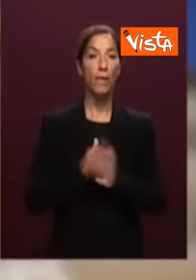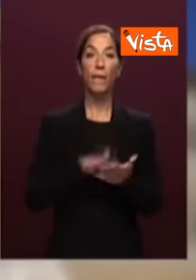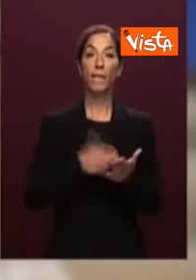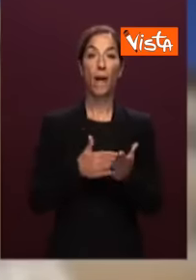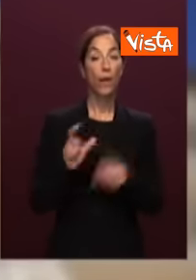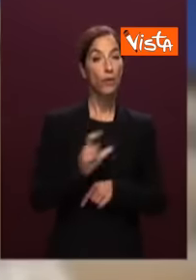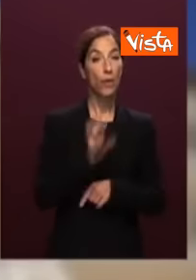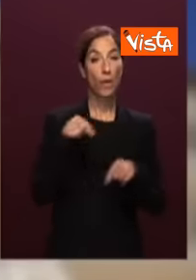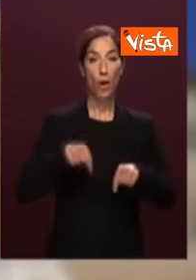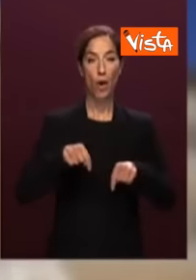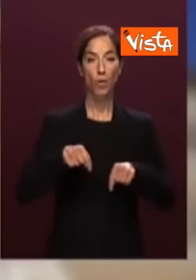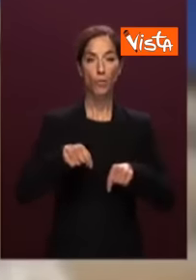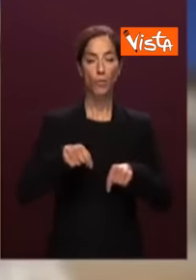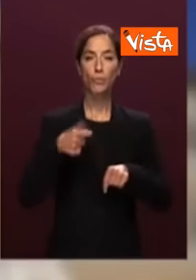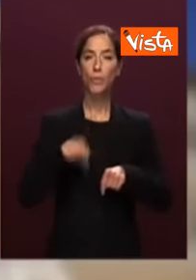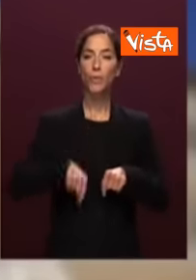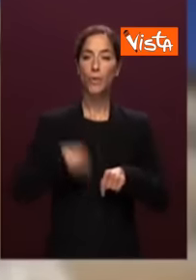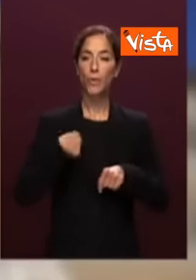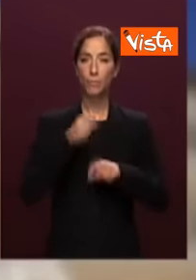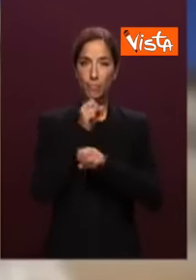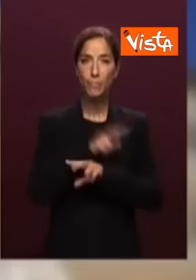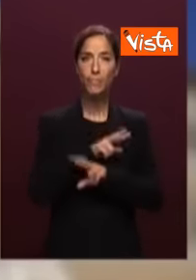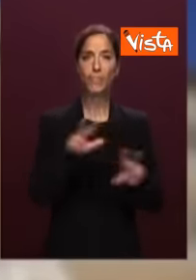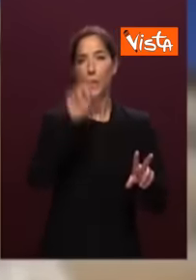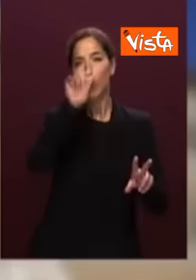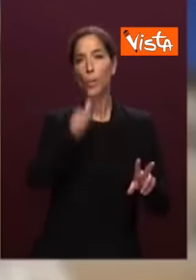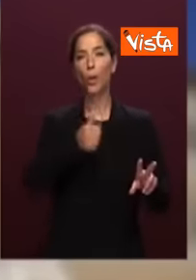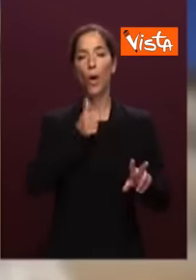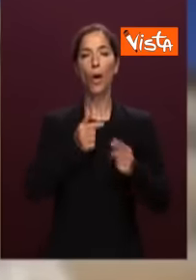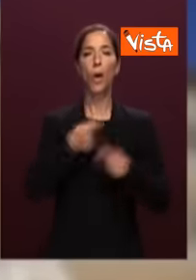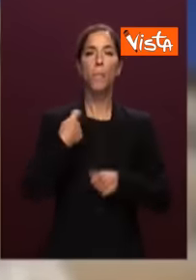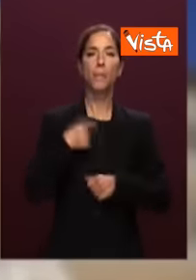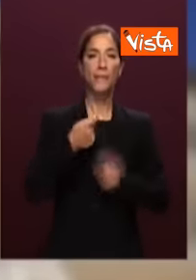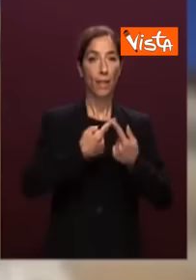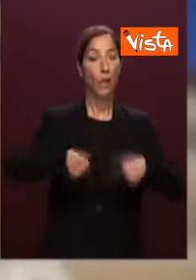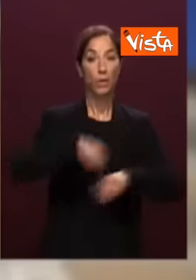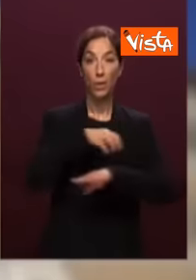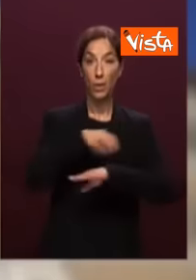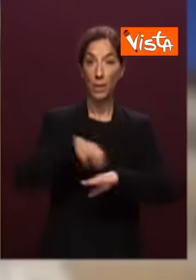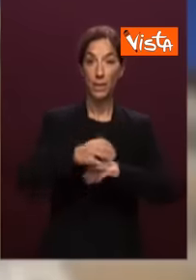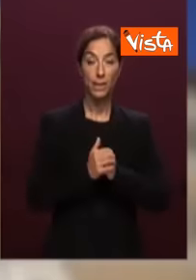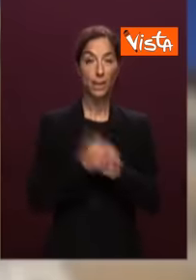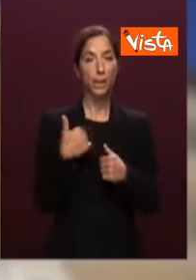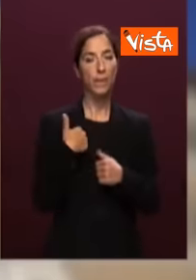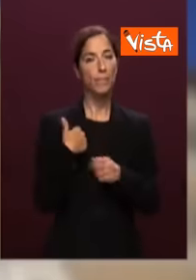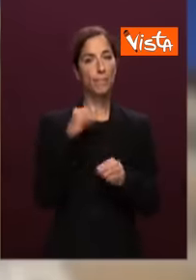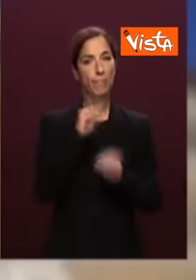di Presidente del Consiglio dei Ministri per chiedervi di